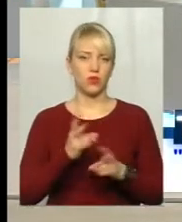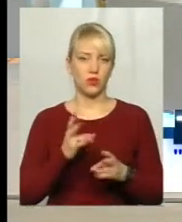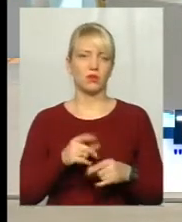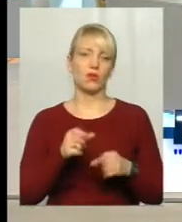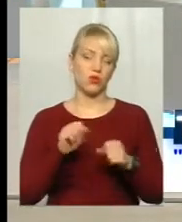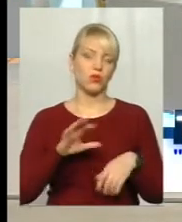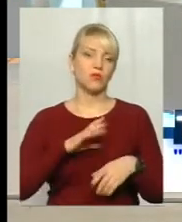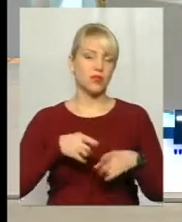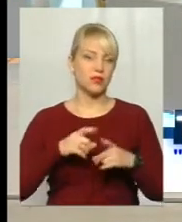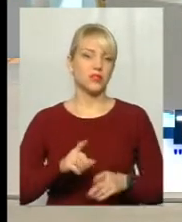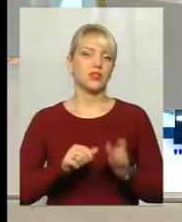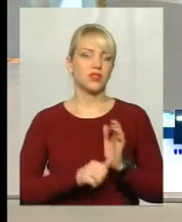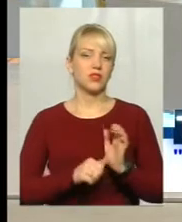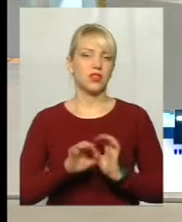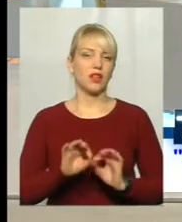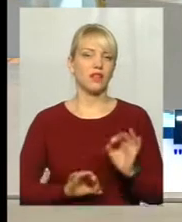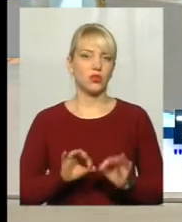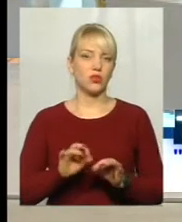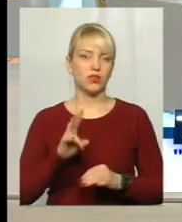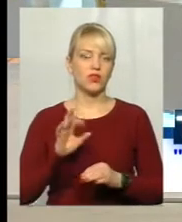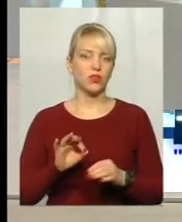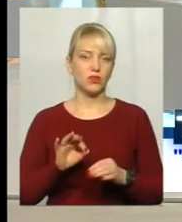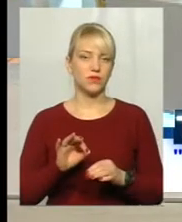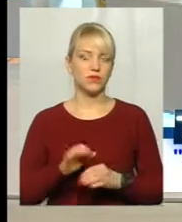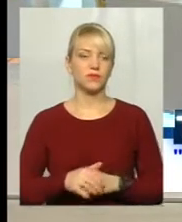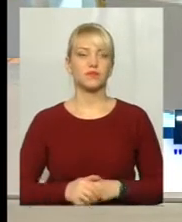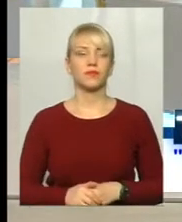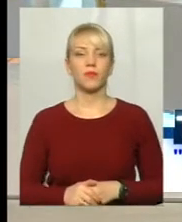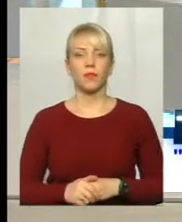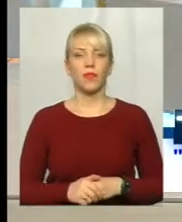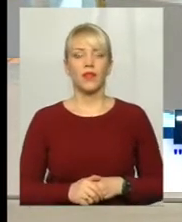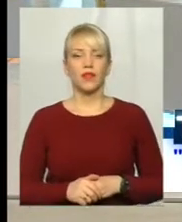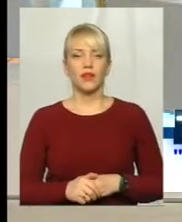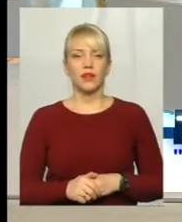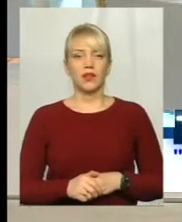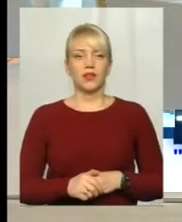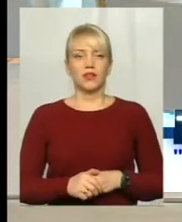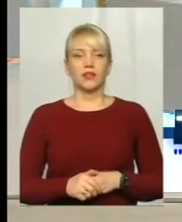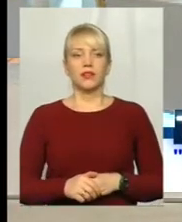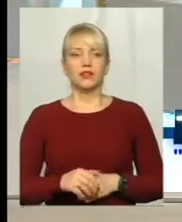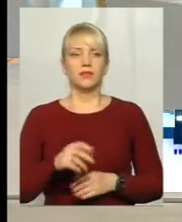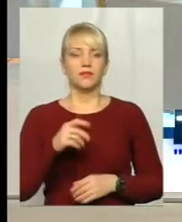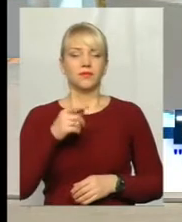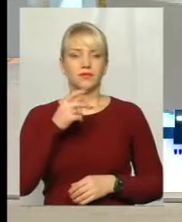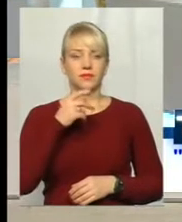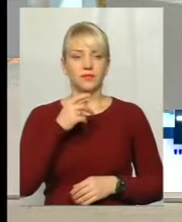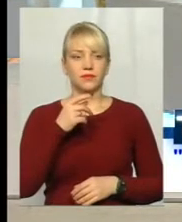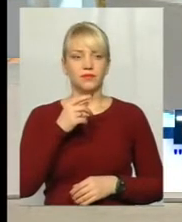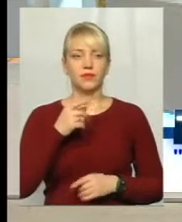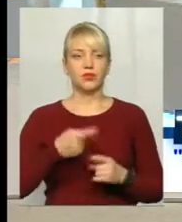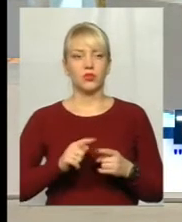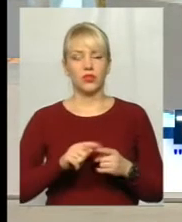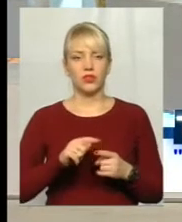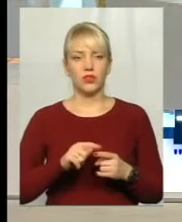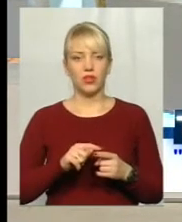60%. Але, дійсно, до будь-яких маніпулятивних технік, зокрема, щодо цієї,